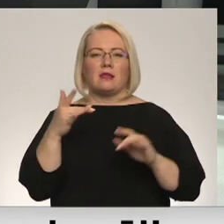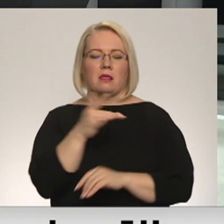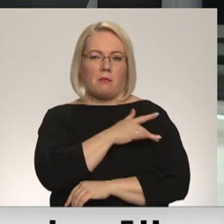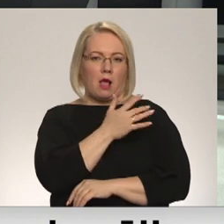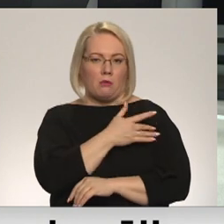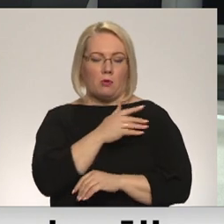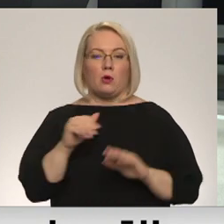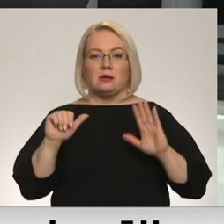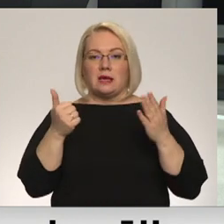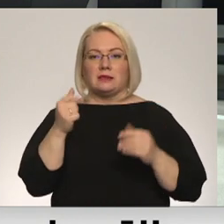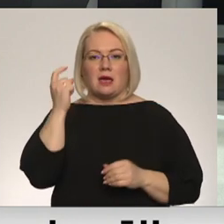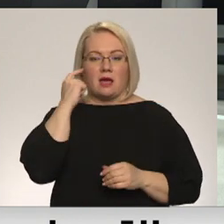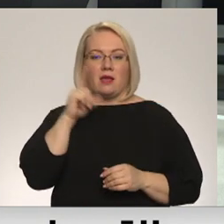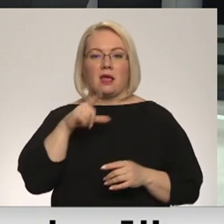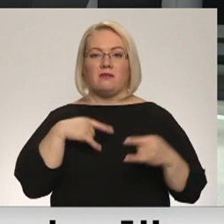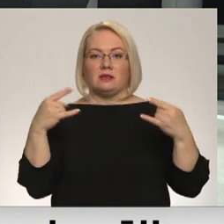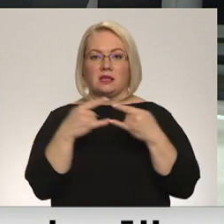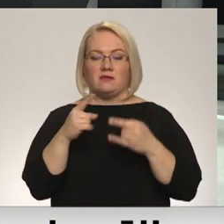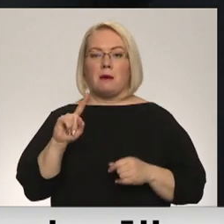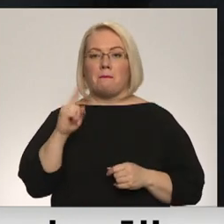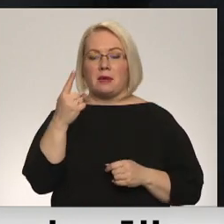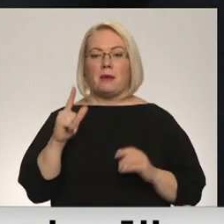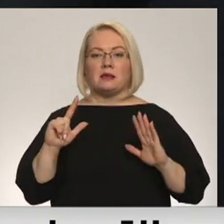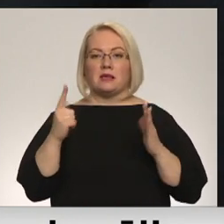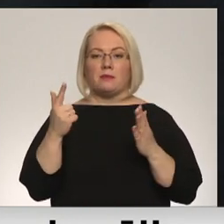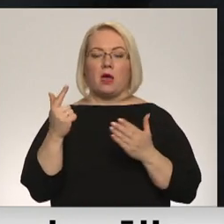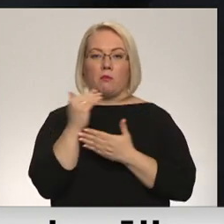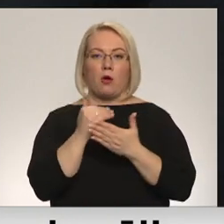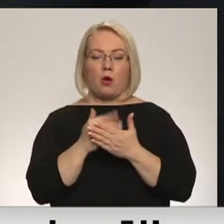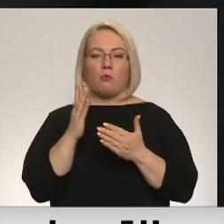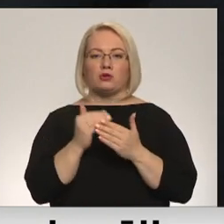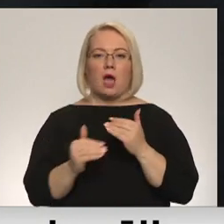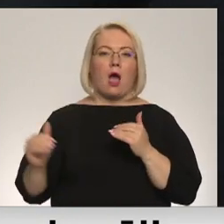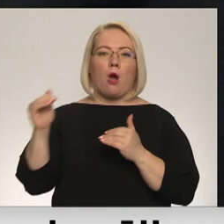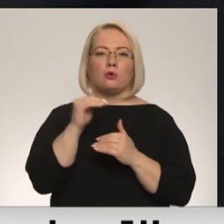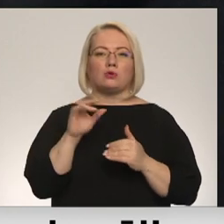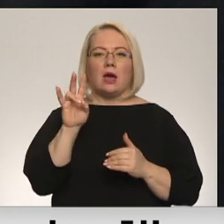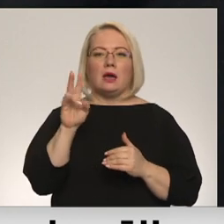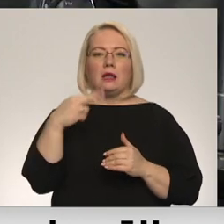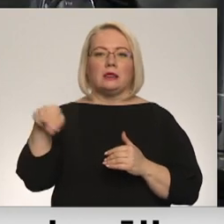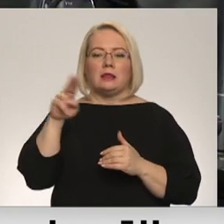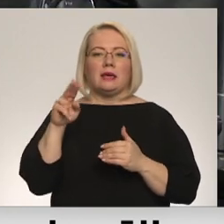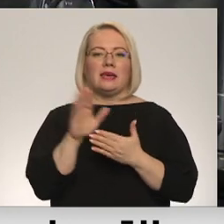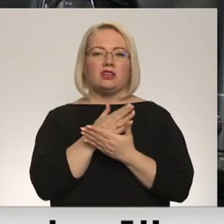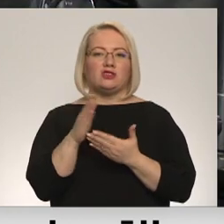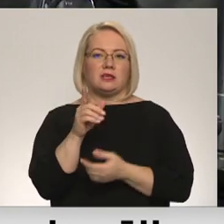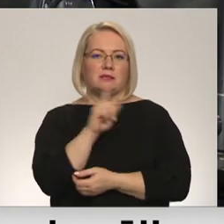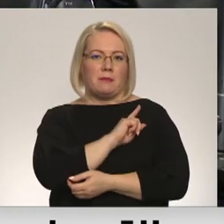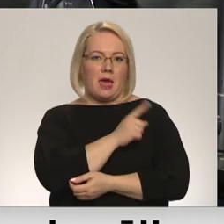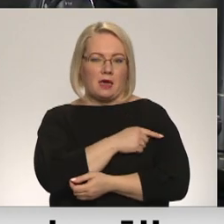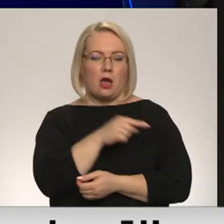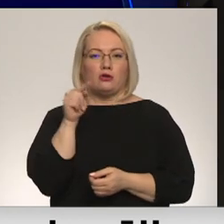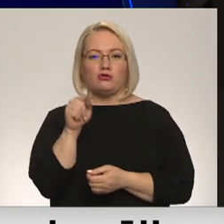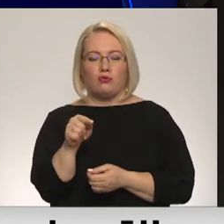6. janvāra Latvijas televīzijas pirmais un septītais kanāls tiks pāraidīts augstākā HD izčirtspējā. Šo un pārējo